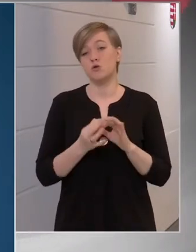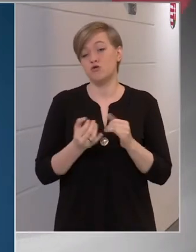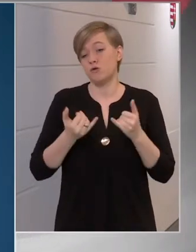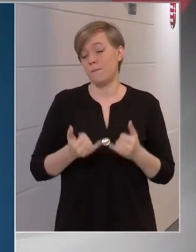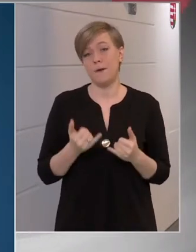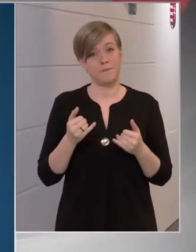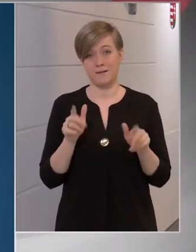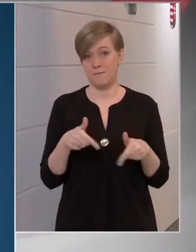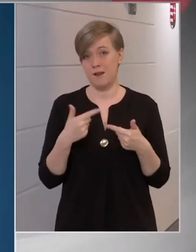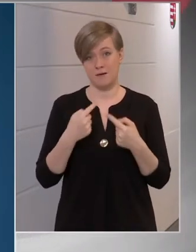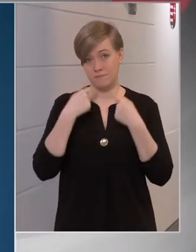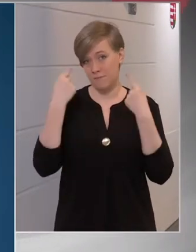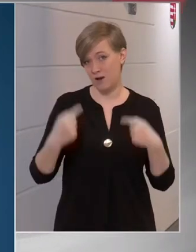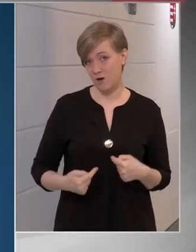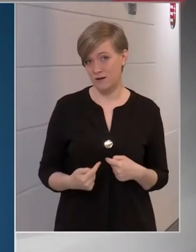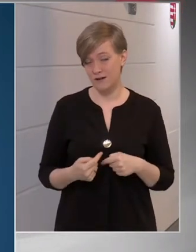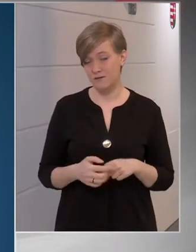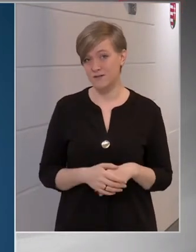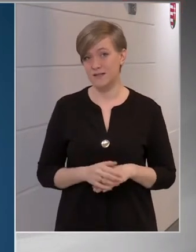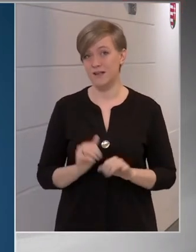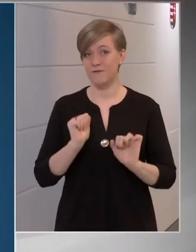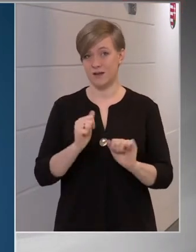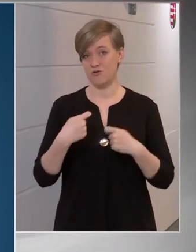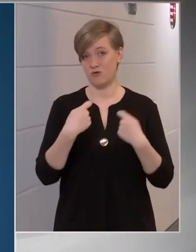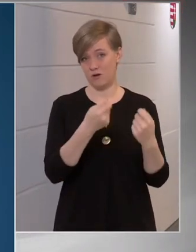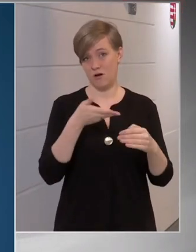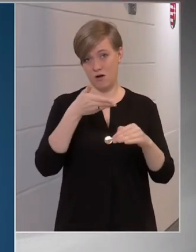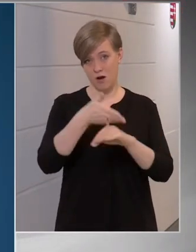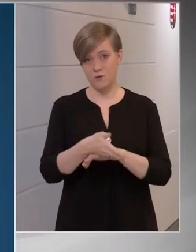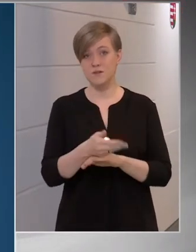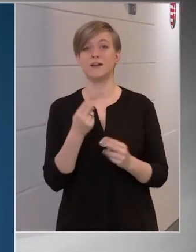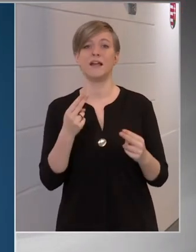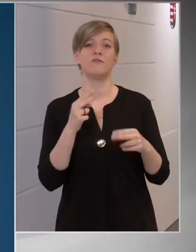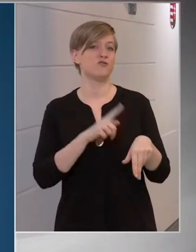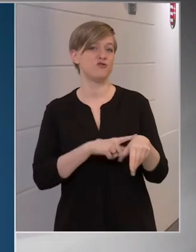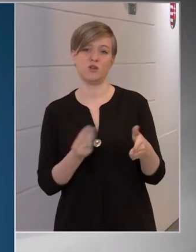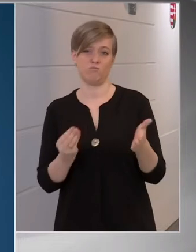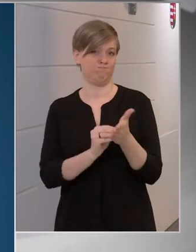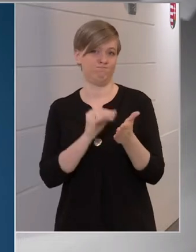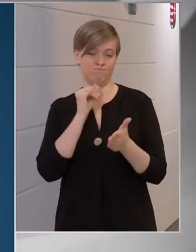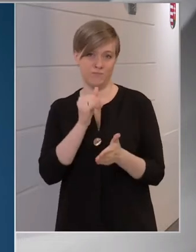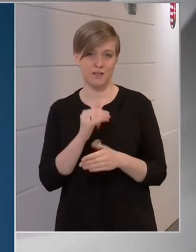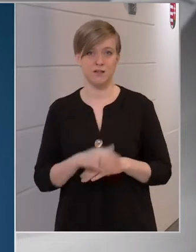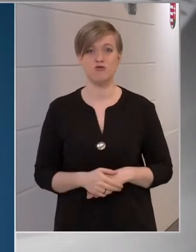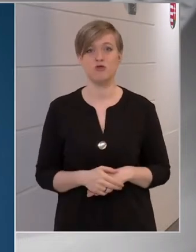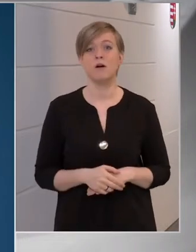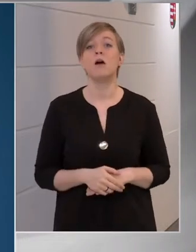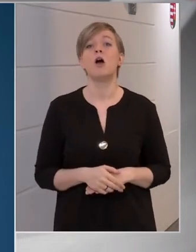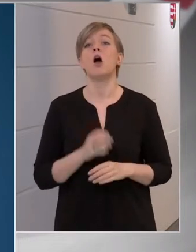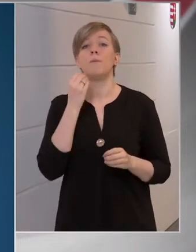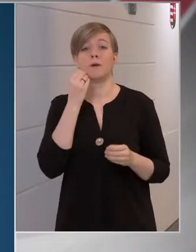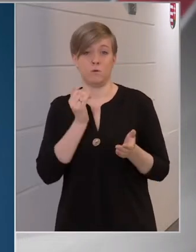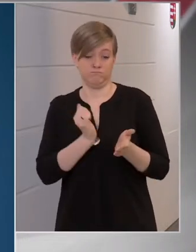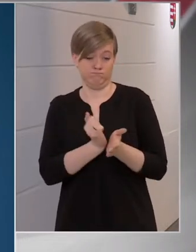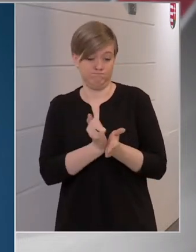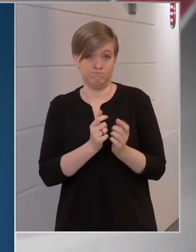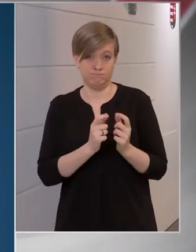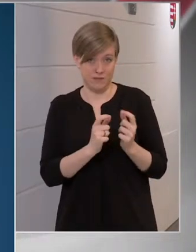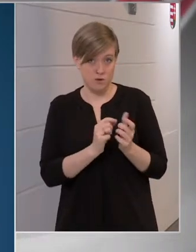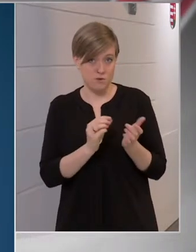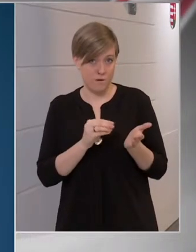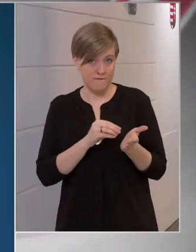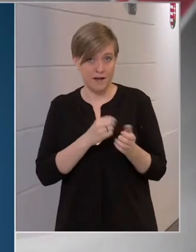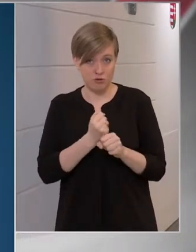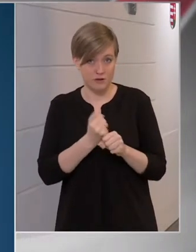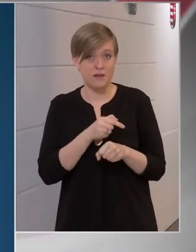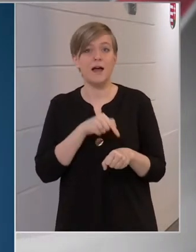meg nem határozható ideig ad védettséget ahhoz, hogy ott érvényességi időt nem tüttetünk fel. A kelteiből világos, hogy az illető az oltást